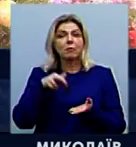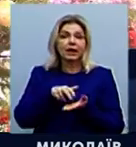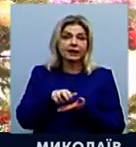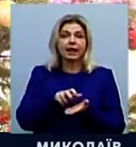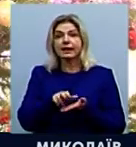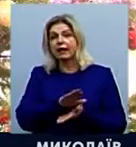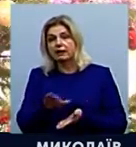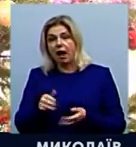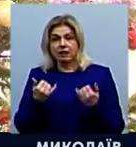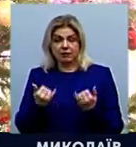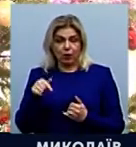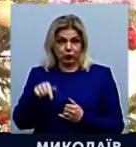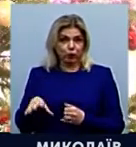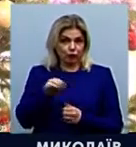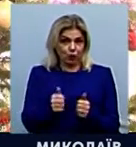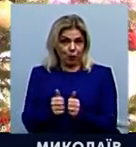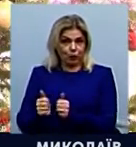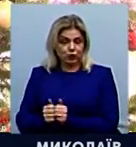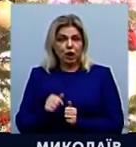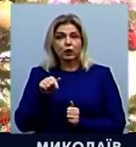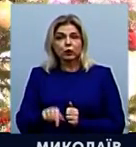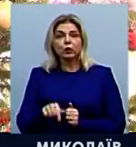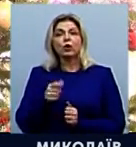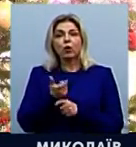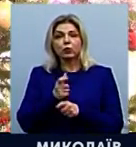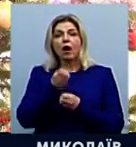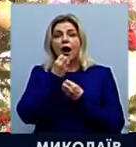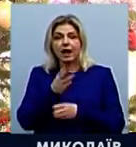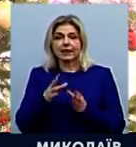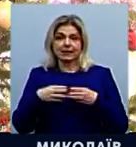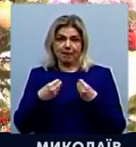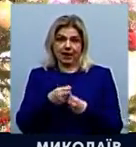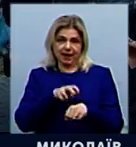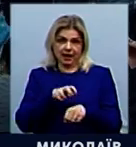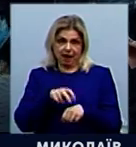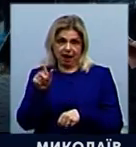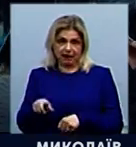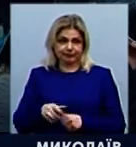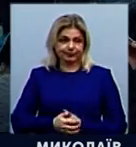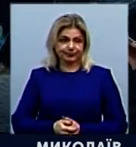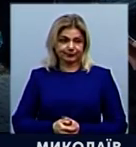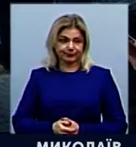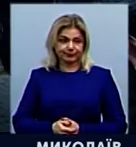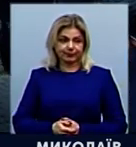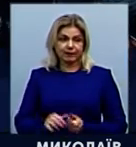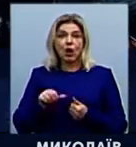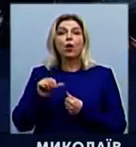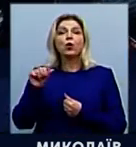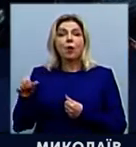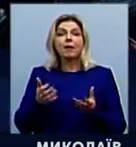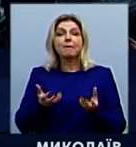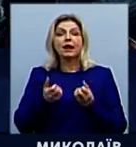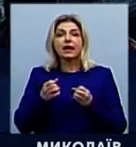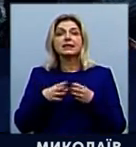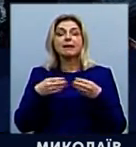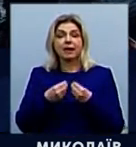ось, а зараз тут все поруч. Тим паче в нас дуже гарний сімейний лікар. Помімо прийому сімейних